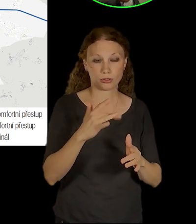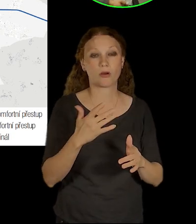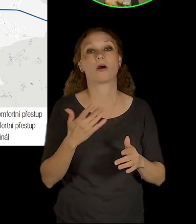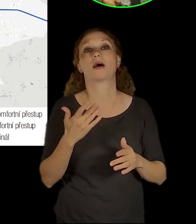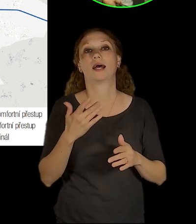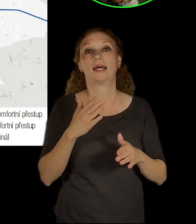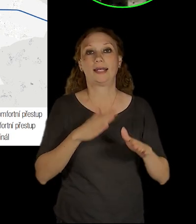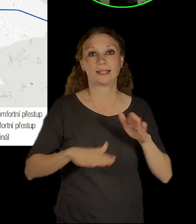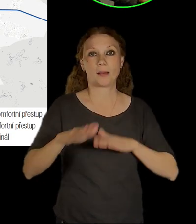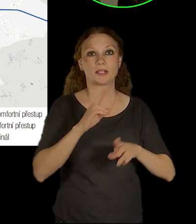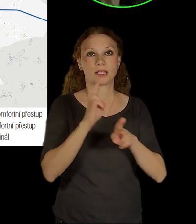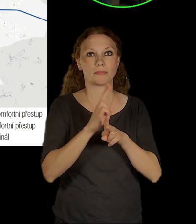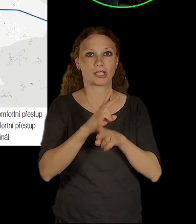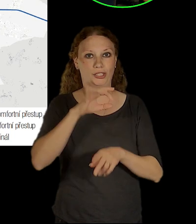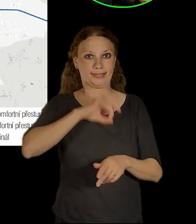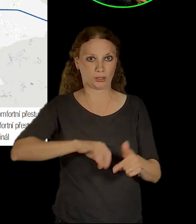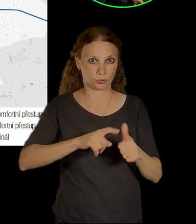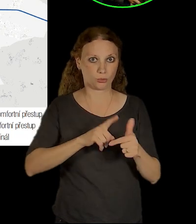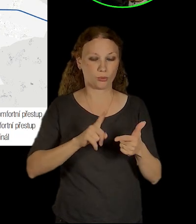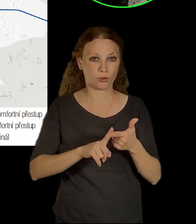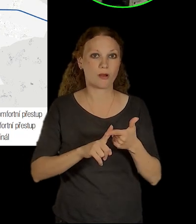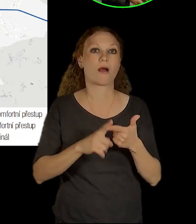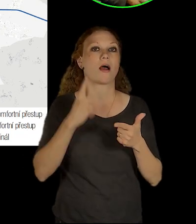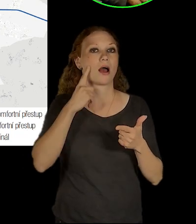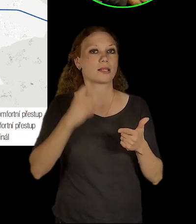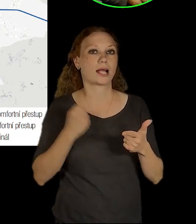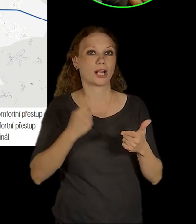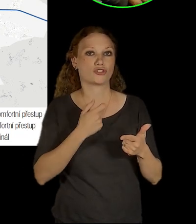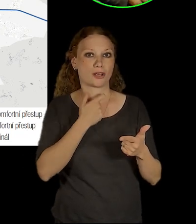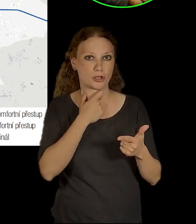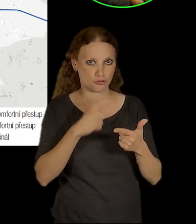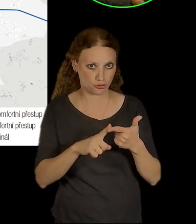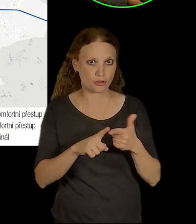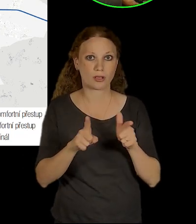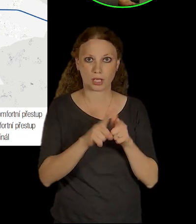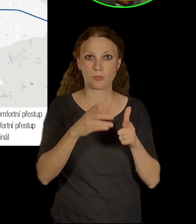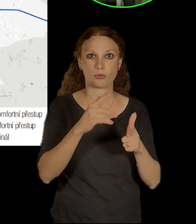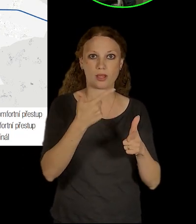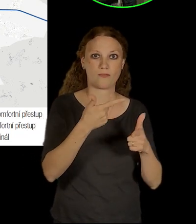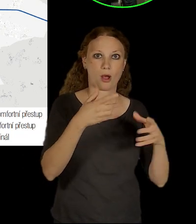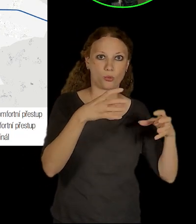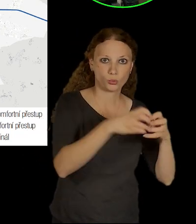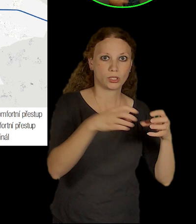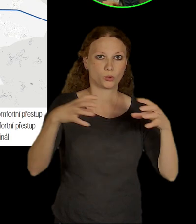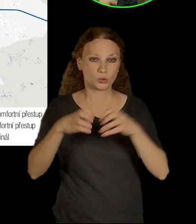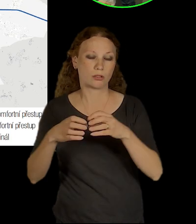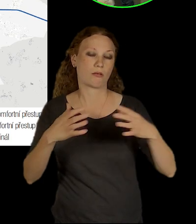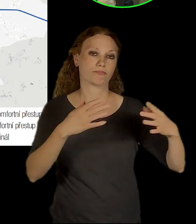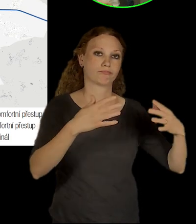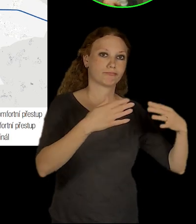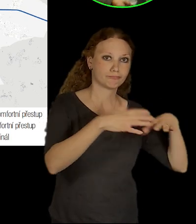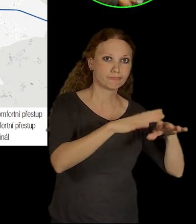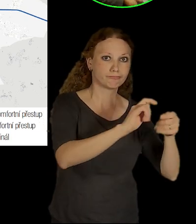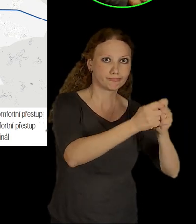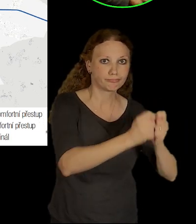a nádraží Krč, kde nám vlastně vzniknou taky velmi kvalitní propojení. A mám tady znova uvedeno zahradní